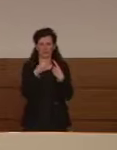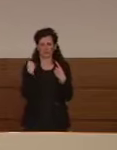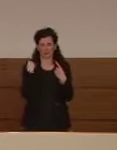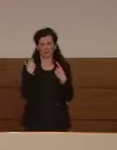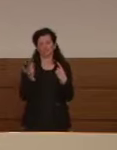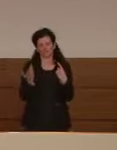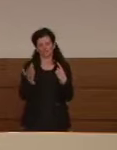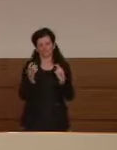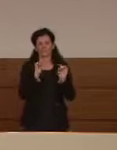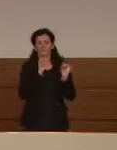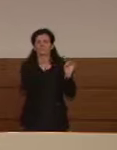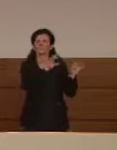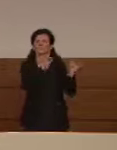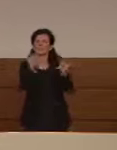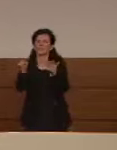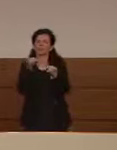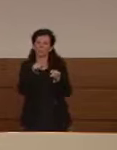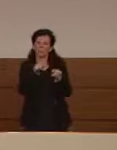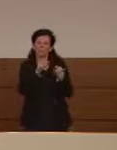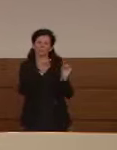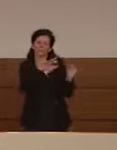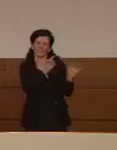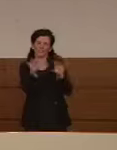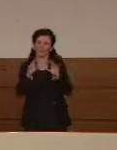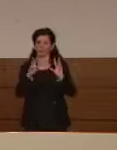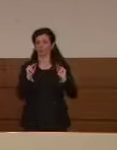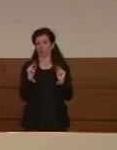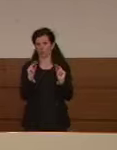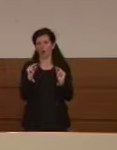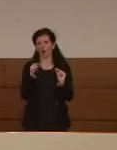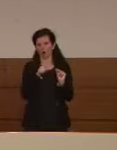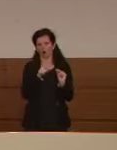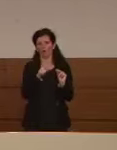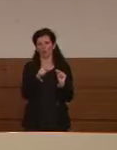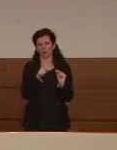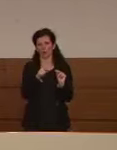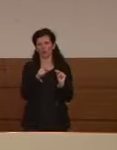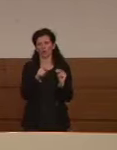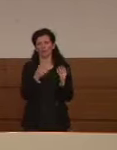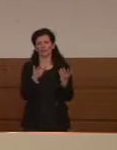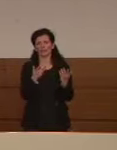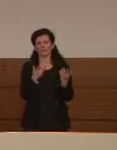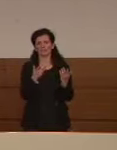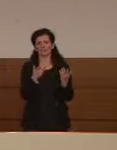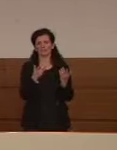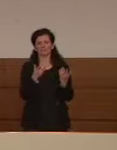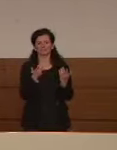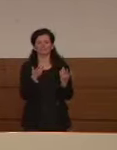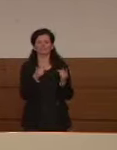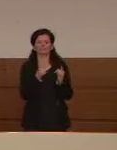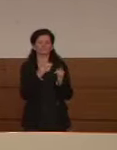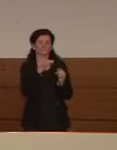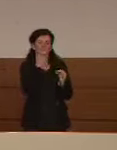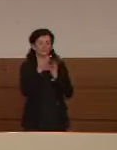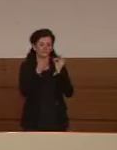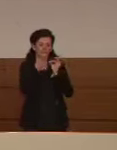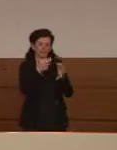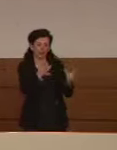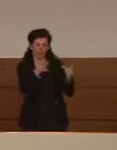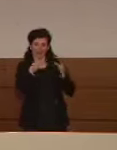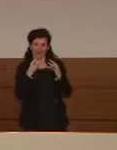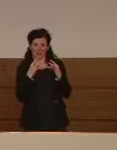nuovo e quindi gli effetti che ha sull'ospite non sono ancora del tutto noti. Però,